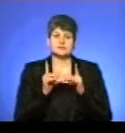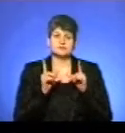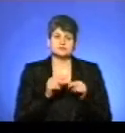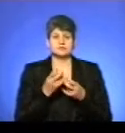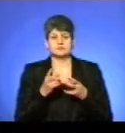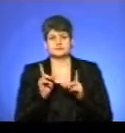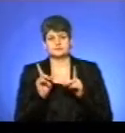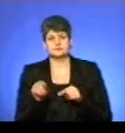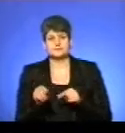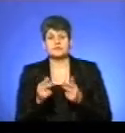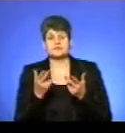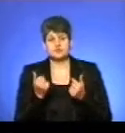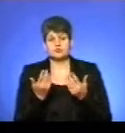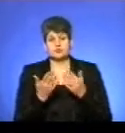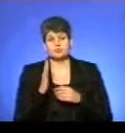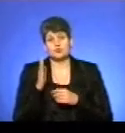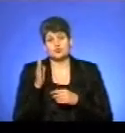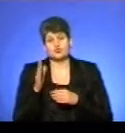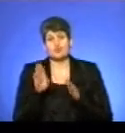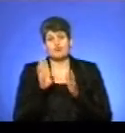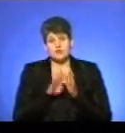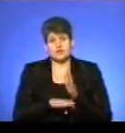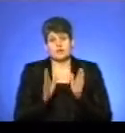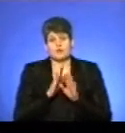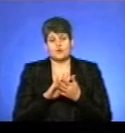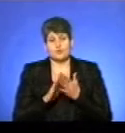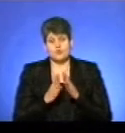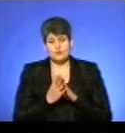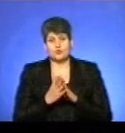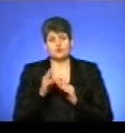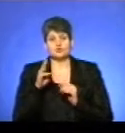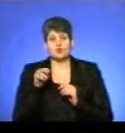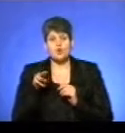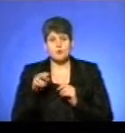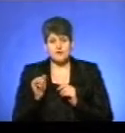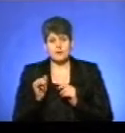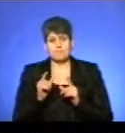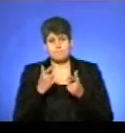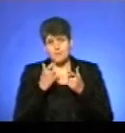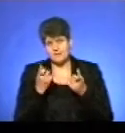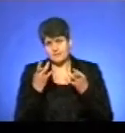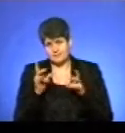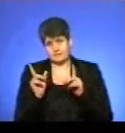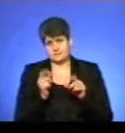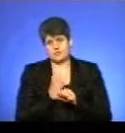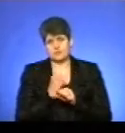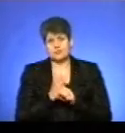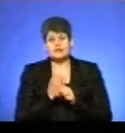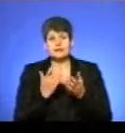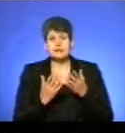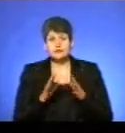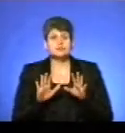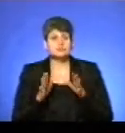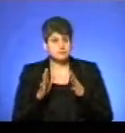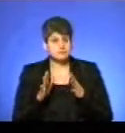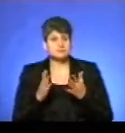стоїть виїжджати. Звичайно, якщо прогнозується погіршення погодних умов, передаються штурмові побереження, то краще такого не робити. Якщо ж ви все ж таки